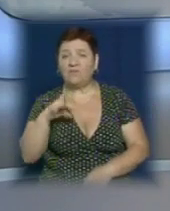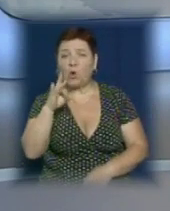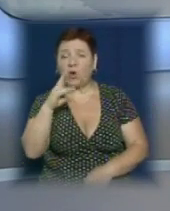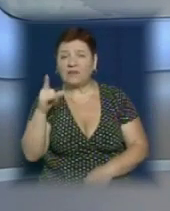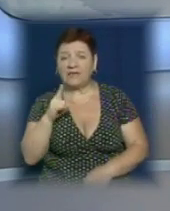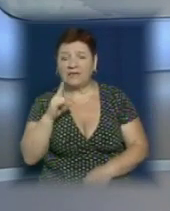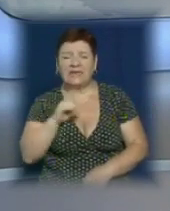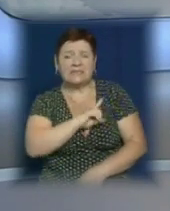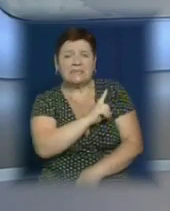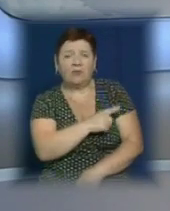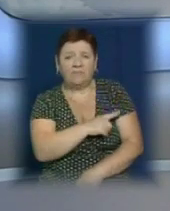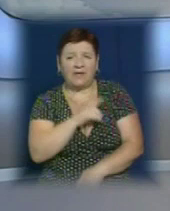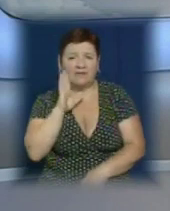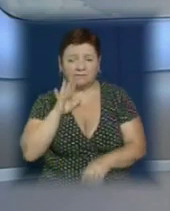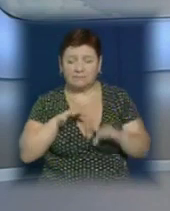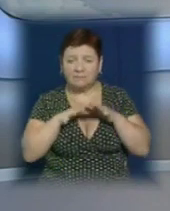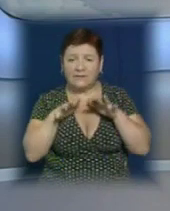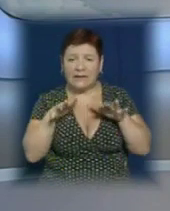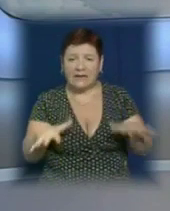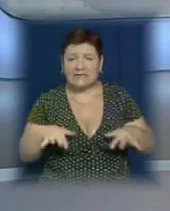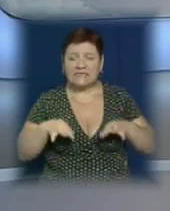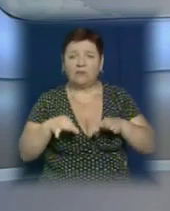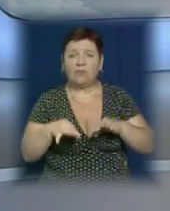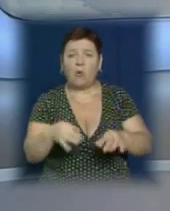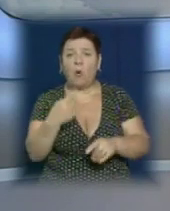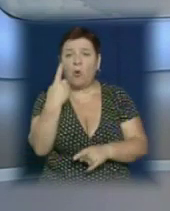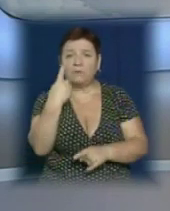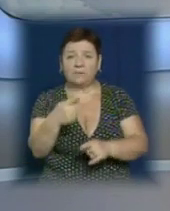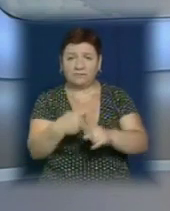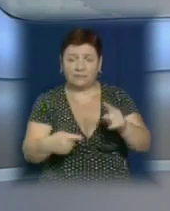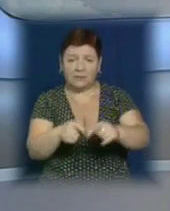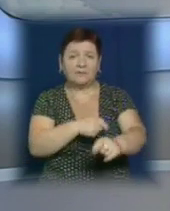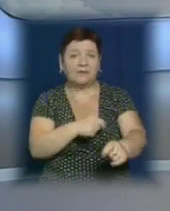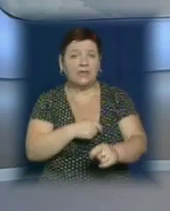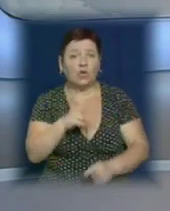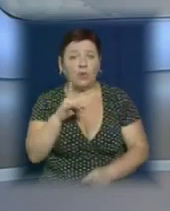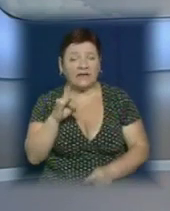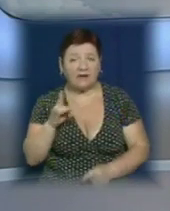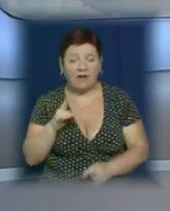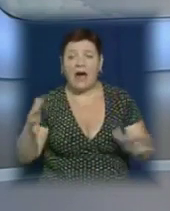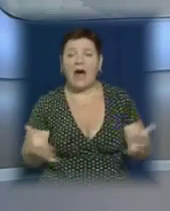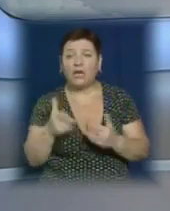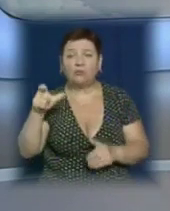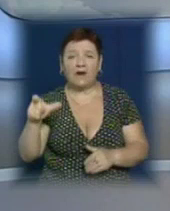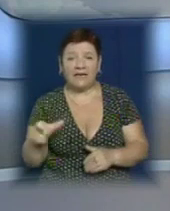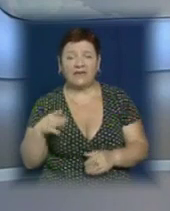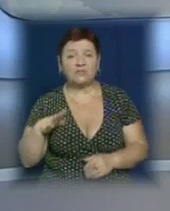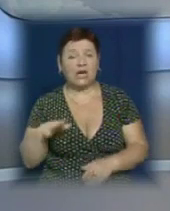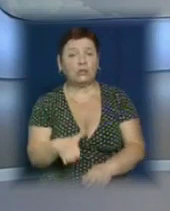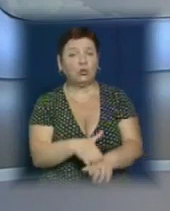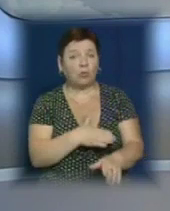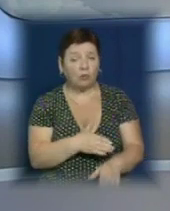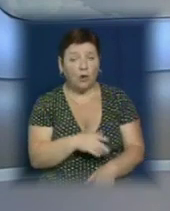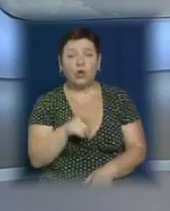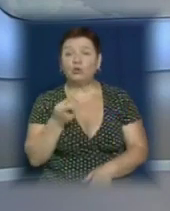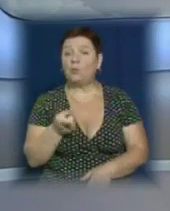селові потоки, внаслідок чого утворився затор довжиною півтора кілометри. Від рятувальників довелося чекати довго. Тому люди